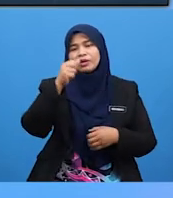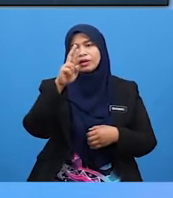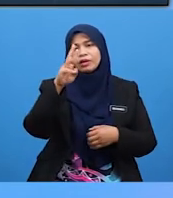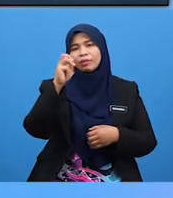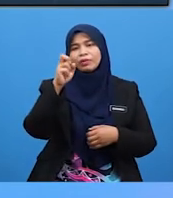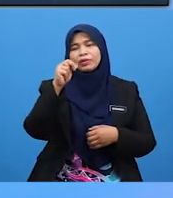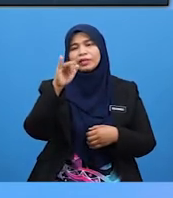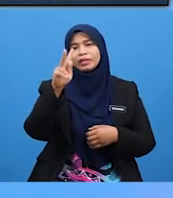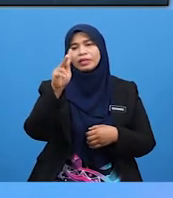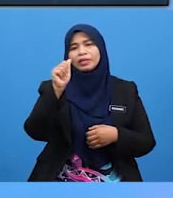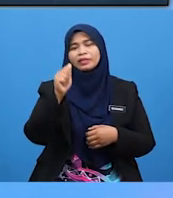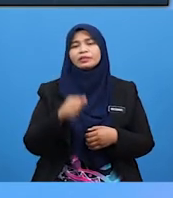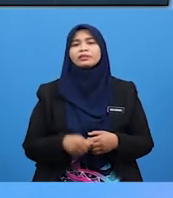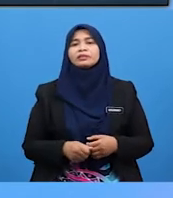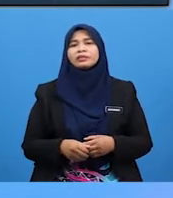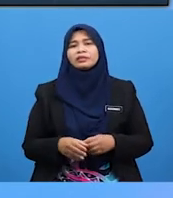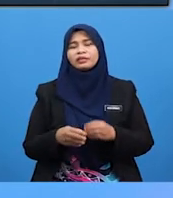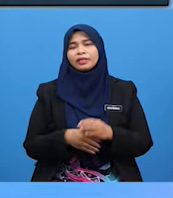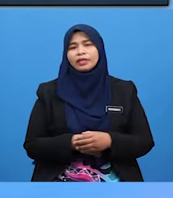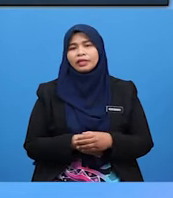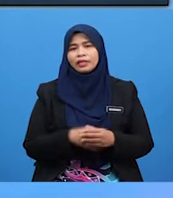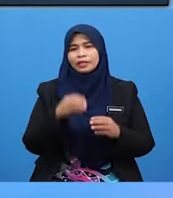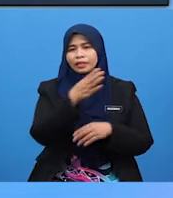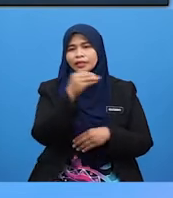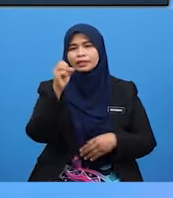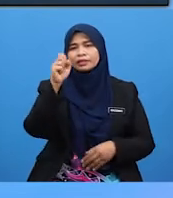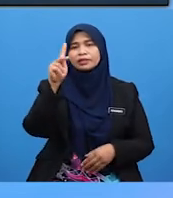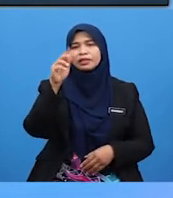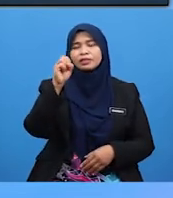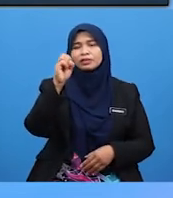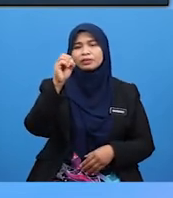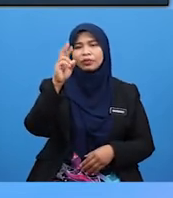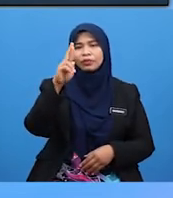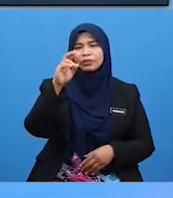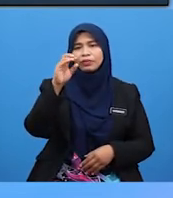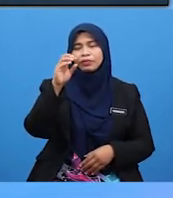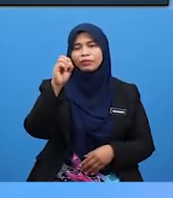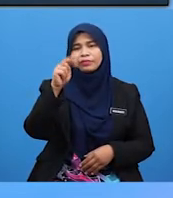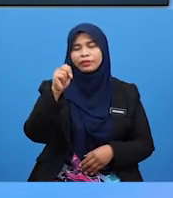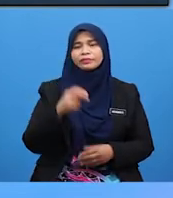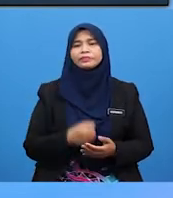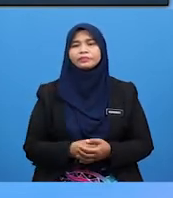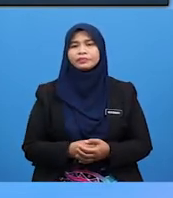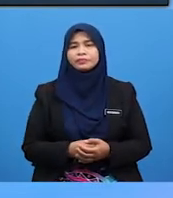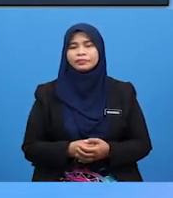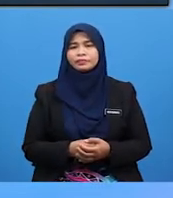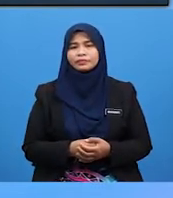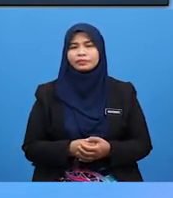Dan seksifun Dihasilkan melalui tiupan.